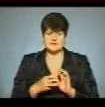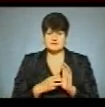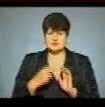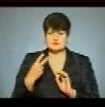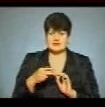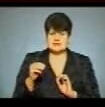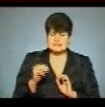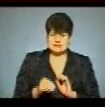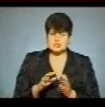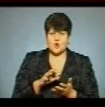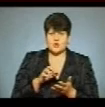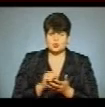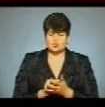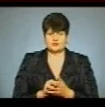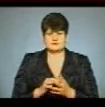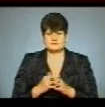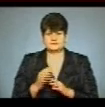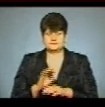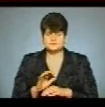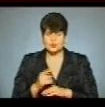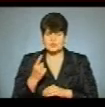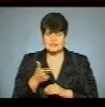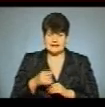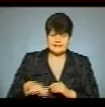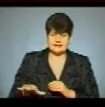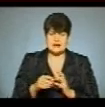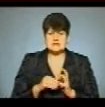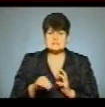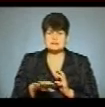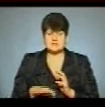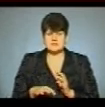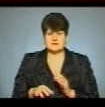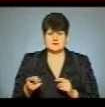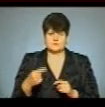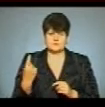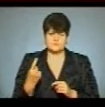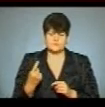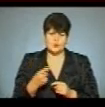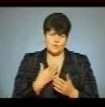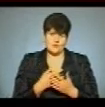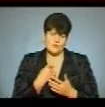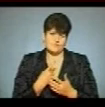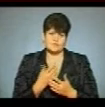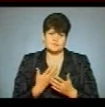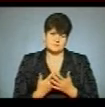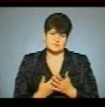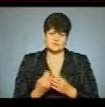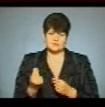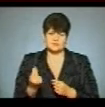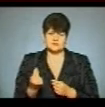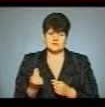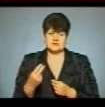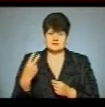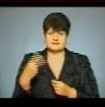тисяч гектарів орендують аграрії. Один гектар землі сільськогосподарського призначення на Тернопільщині, каже Володимир Стахів, зараз коштує